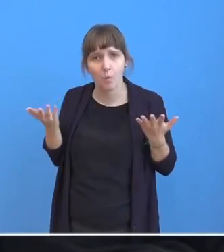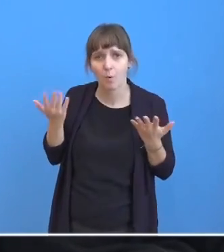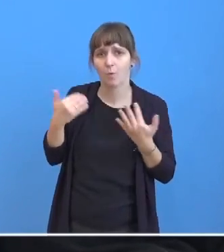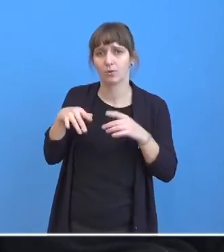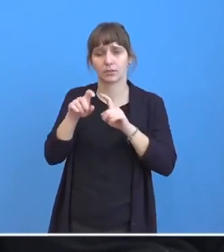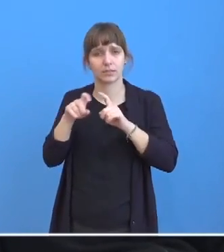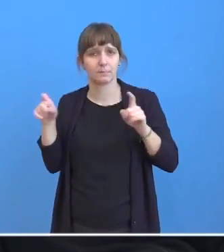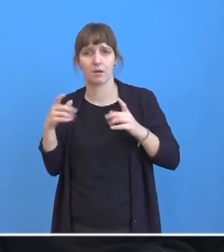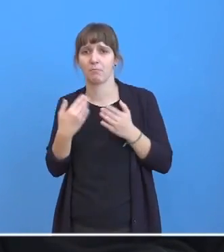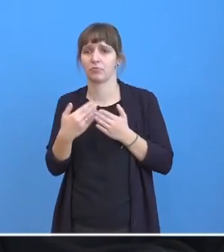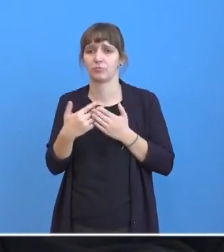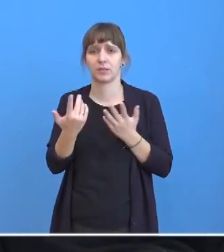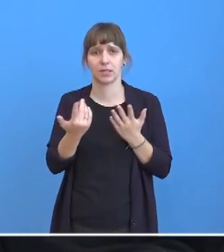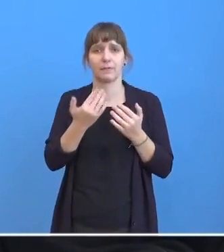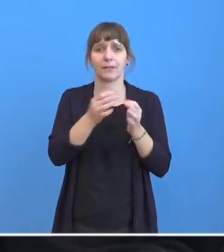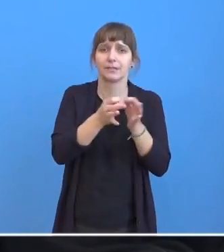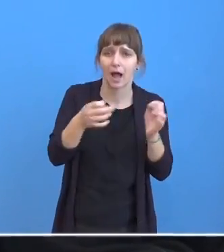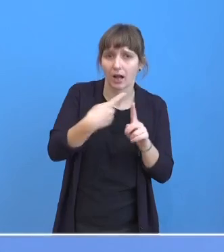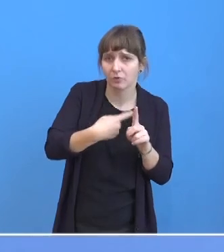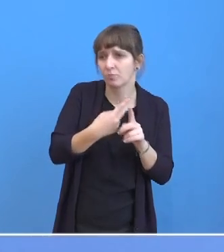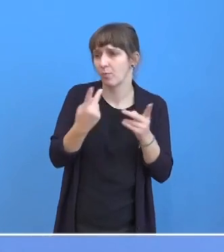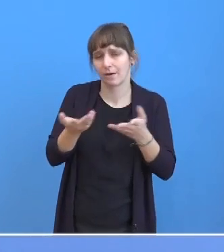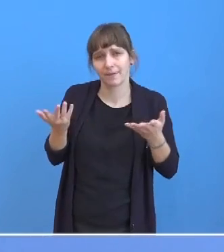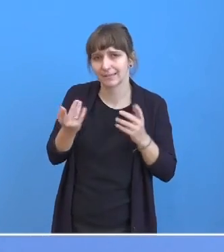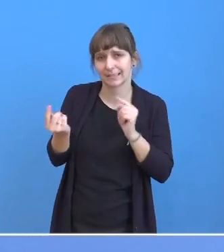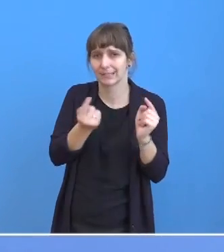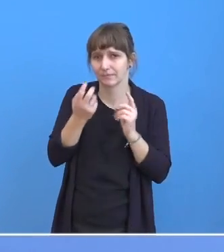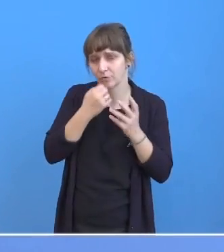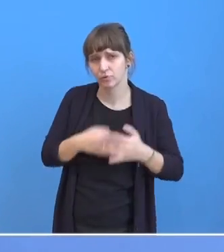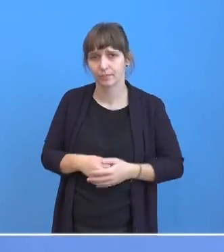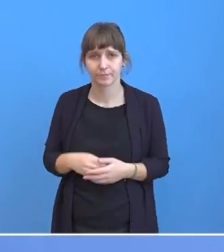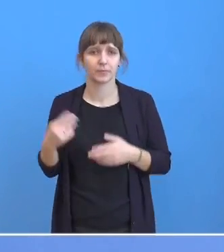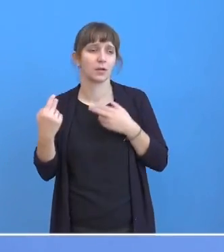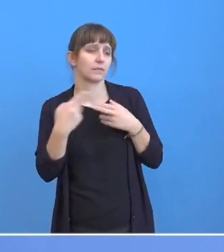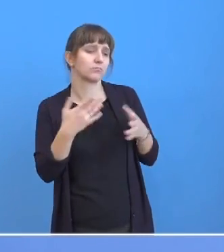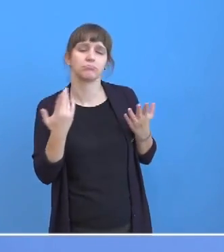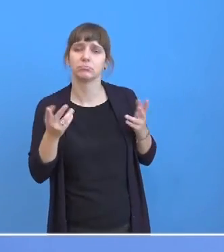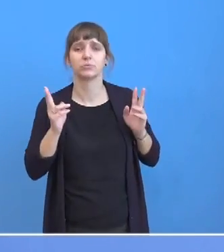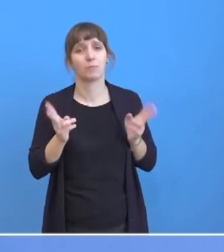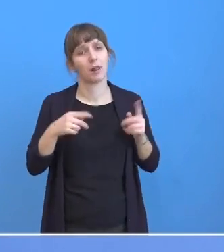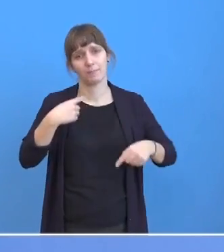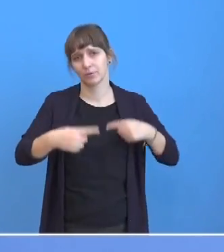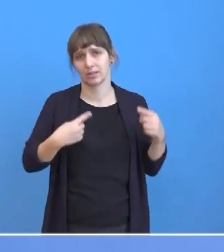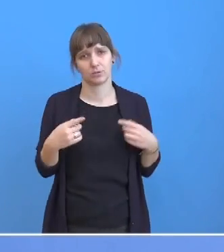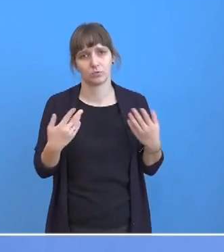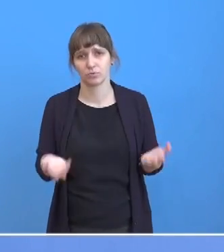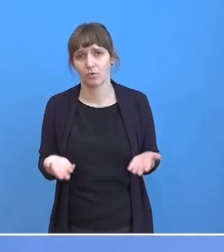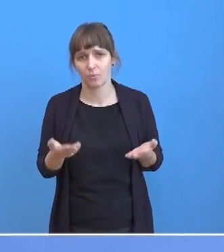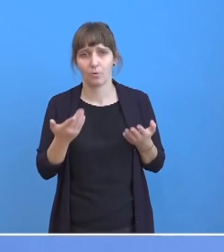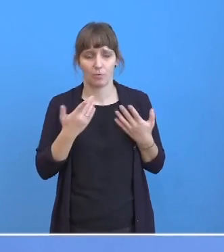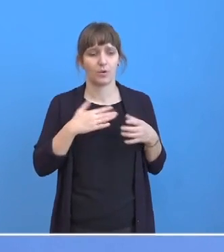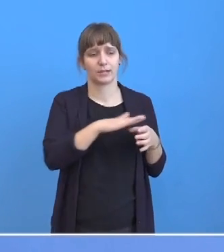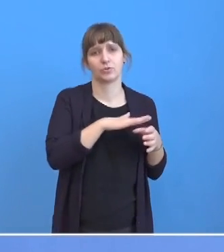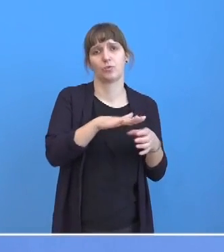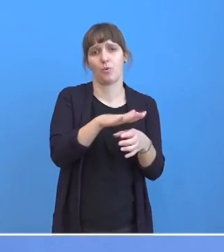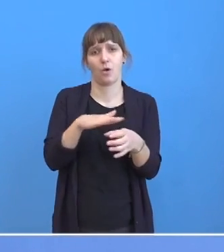der Zahl der in Anspruch sind in den Tagen? Wie gesagt, es ist ein ganz normaler Prozess, dass die Ressorts